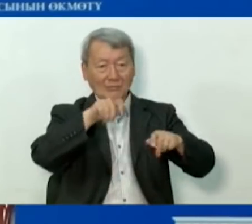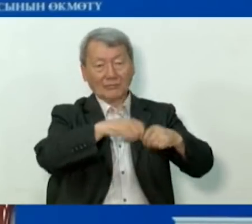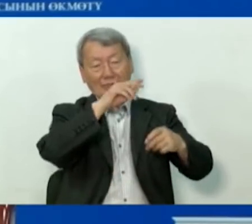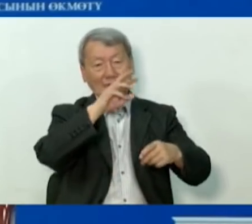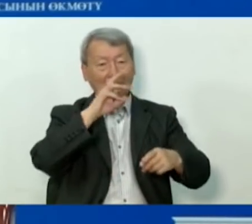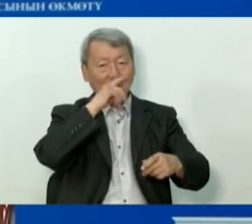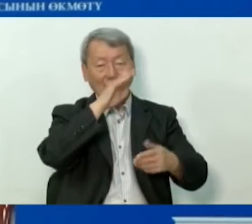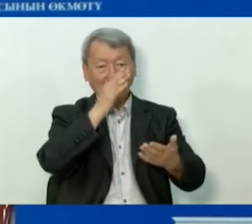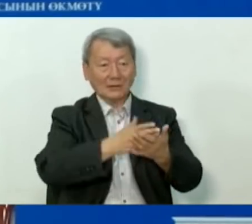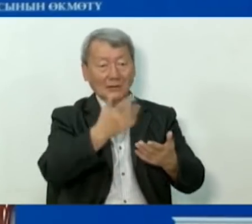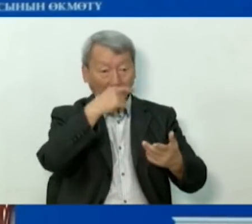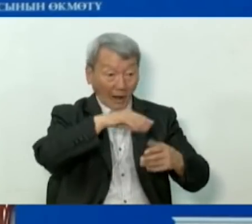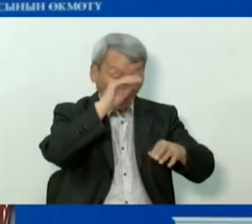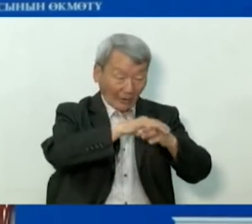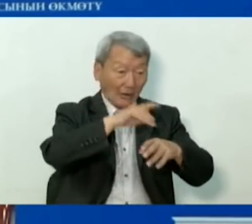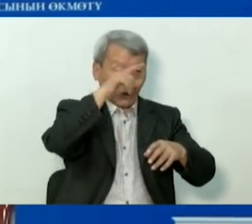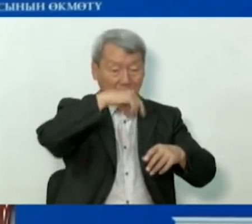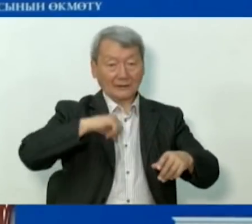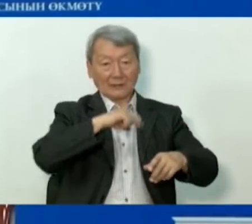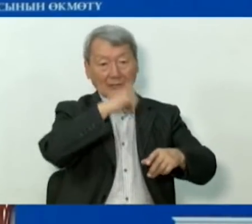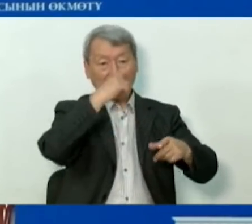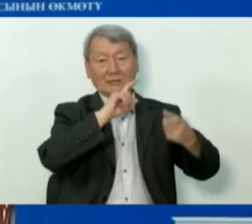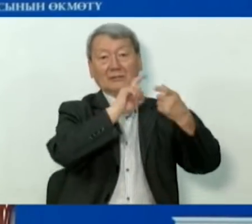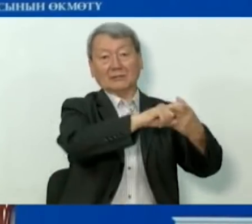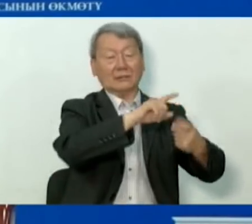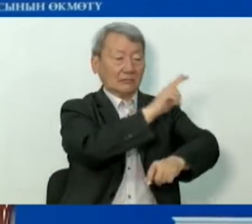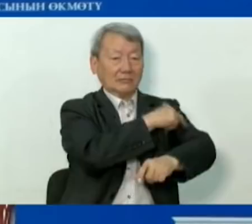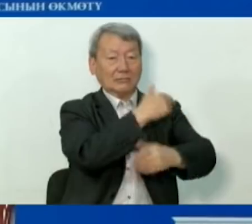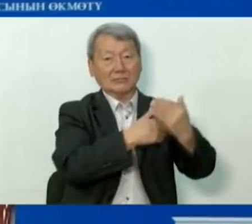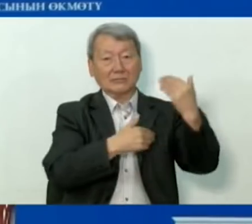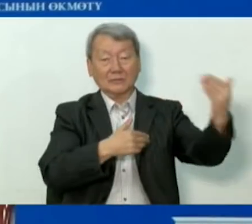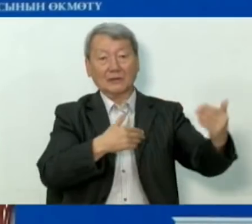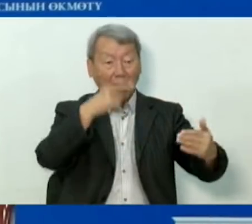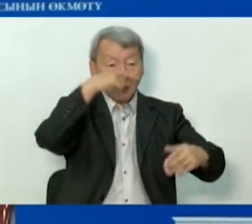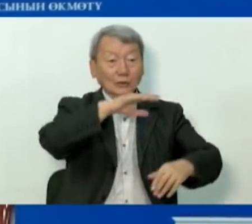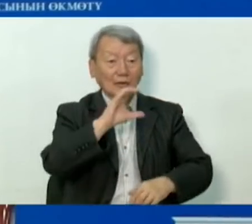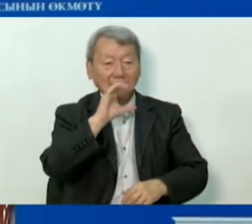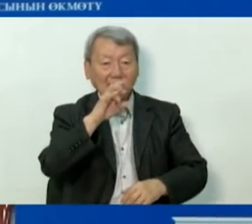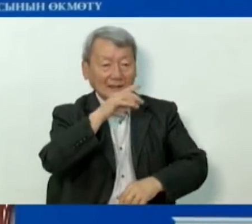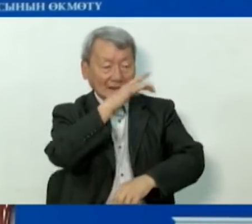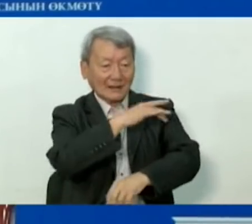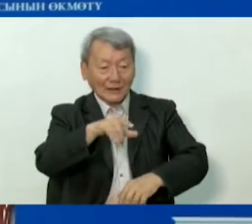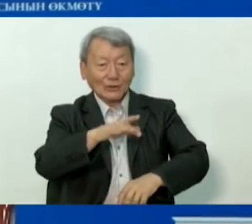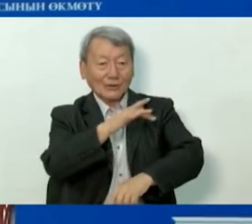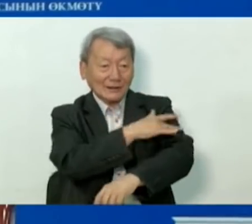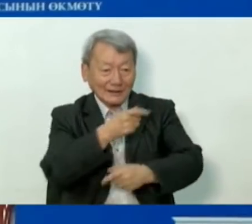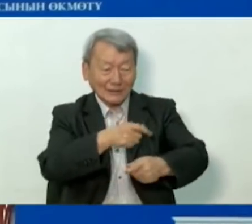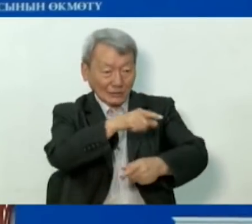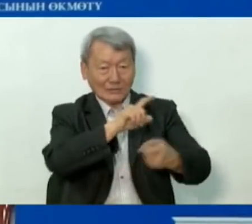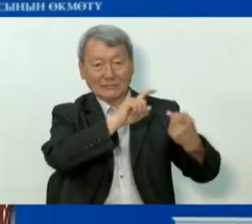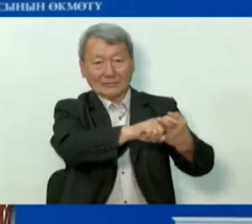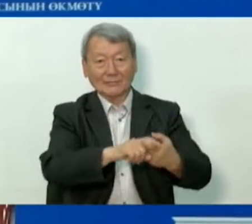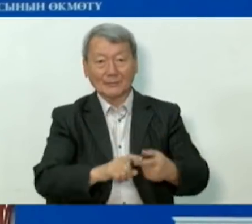и результатом является инфицирование именно работников, особенно санитарки, технический персонал.